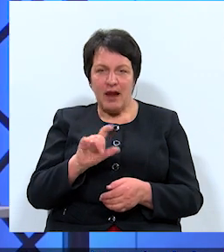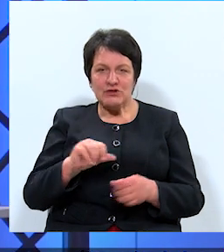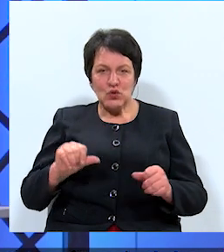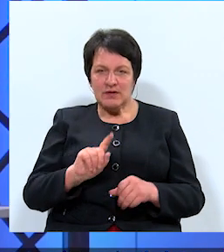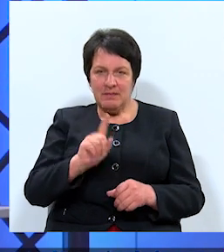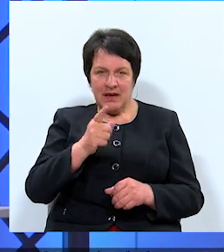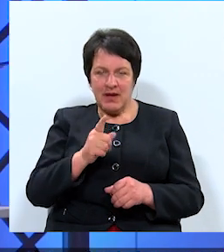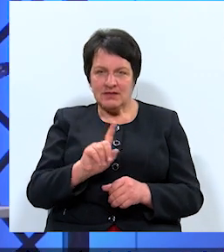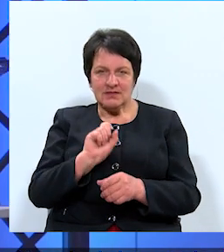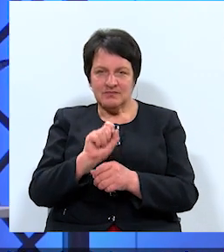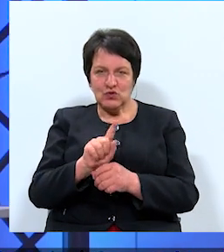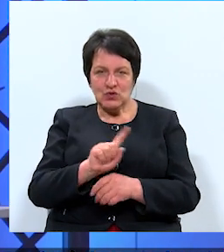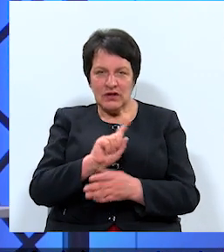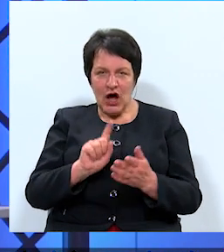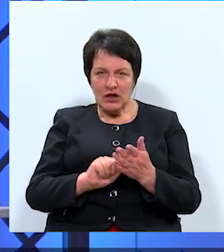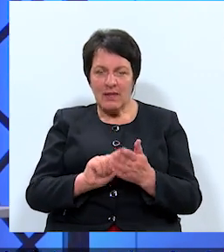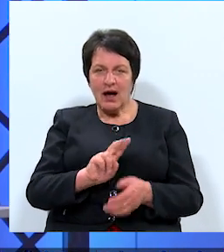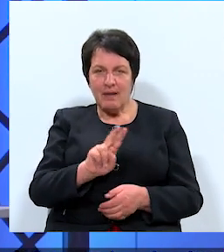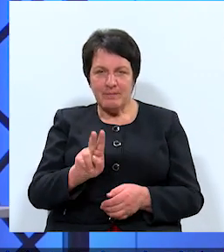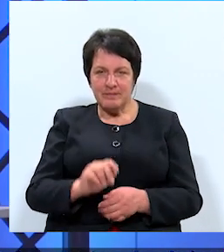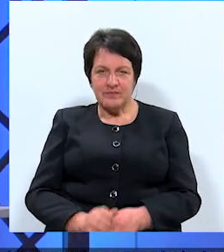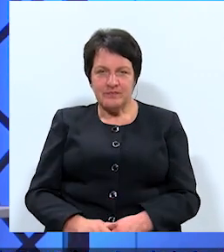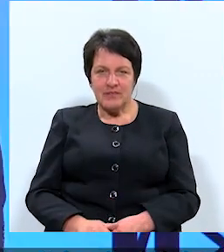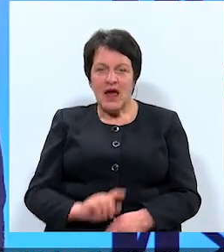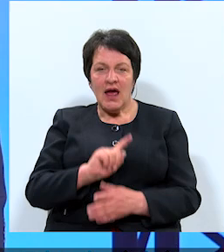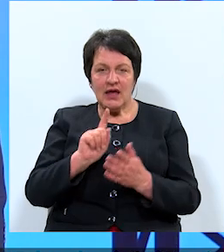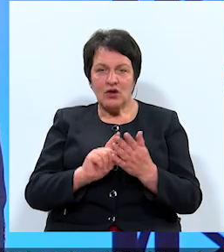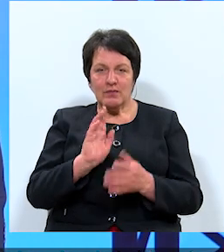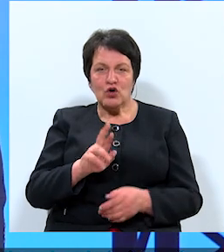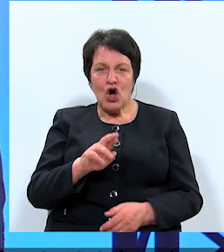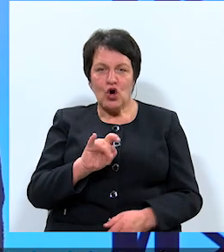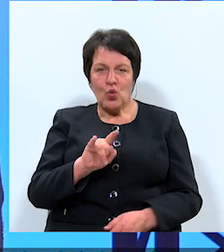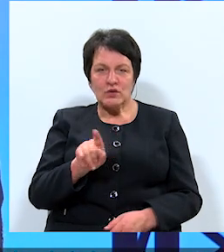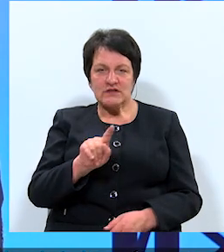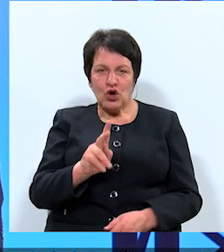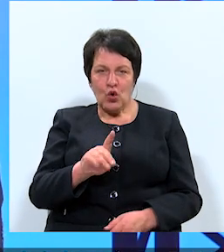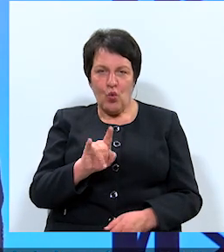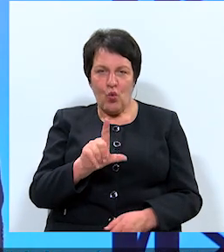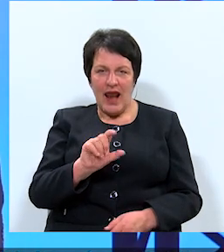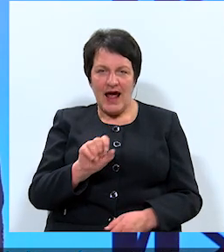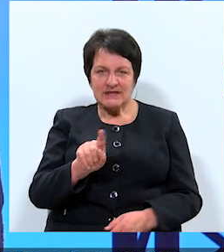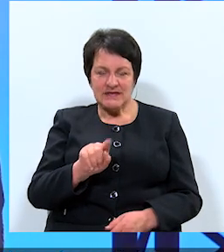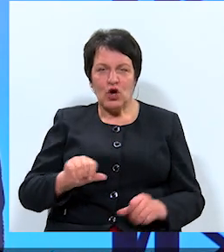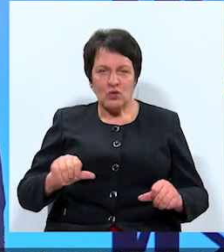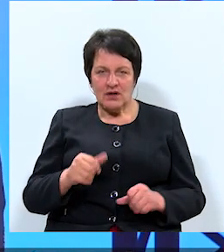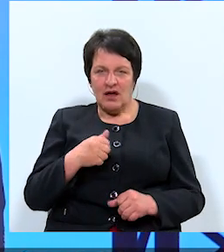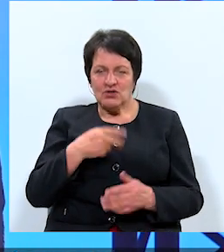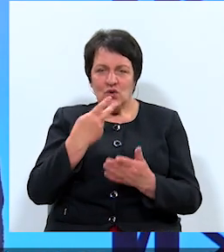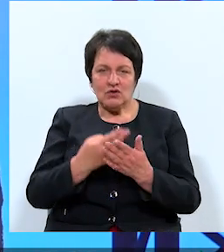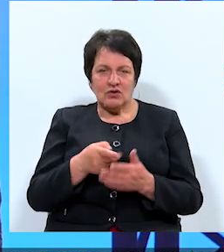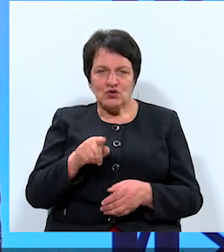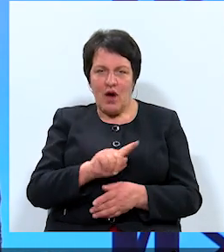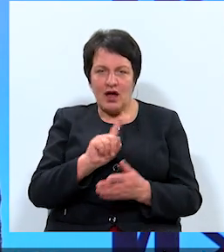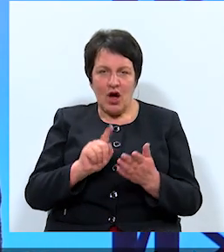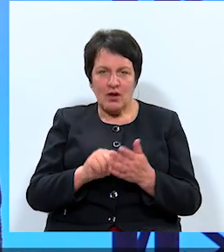jautājumu. Miniet, kam jūs to adresējat un tad nosauciet pašu jautājumu. Jautājums būs Ruskulis kundzei, jo es uzskatu, ko šo